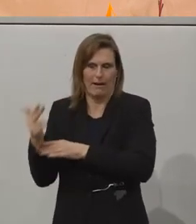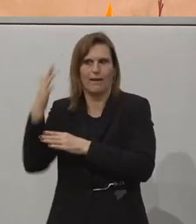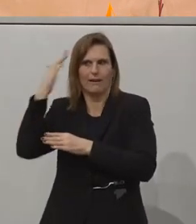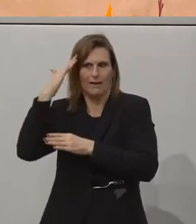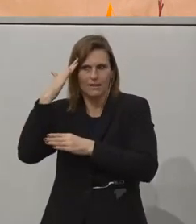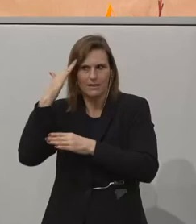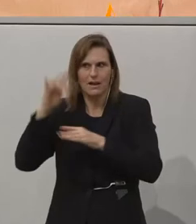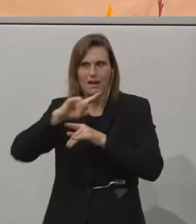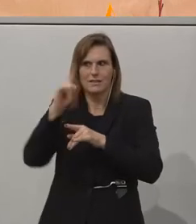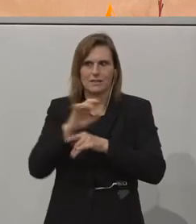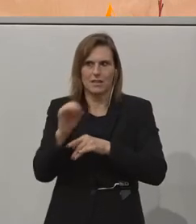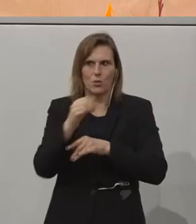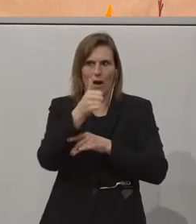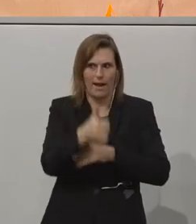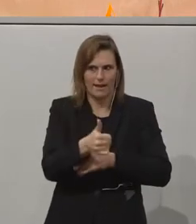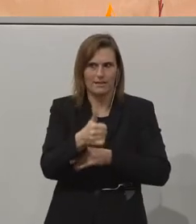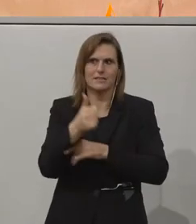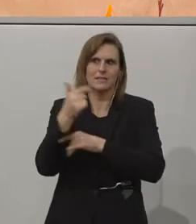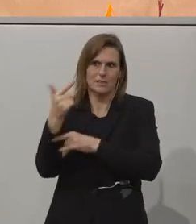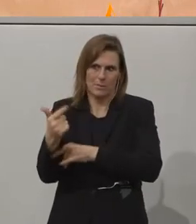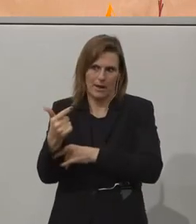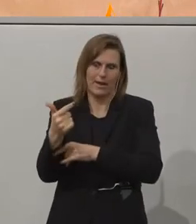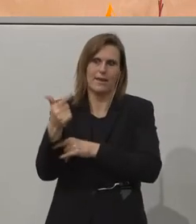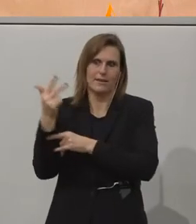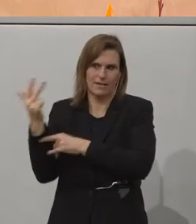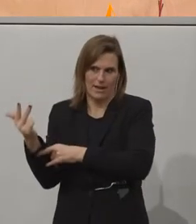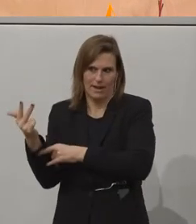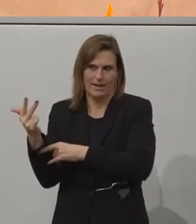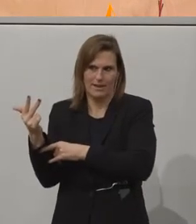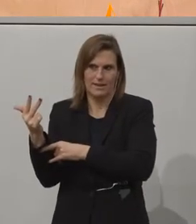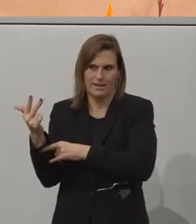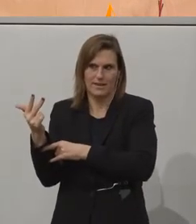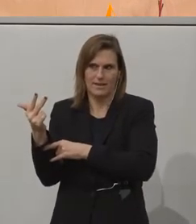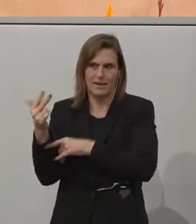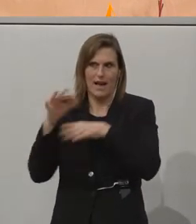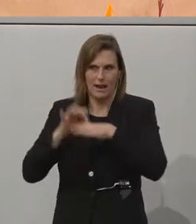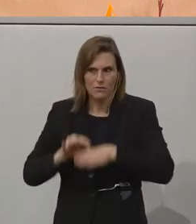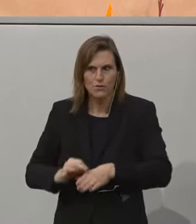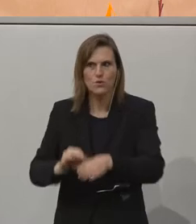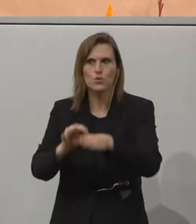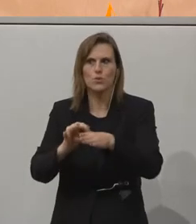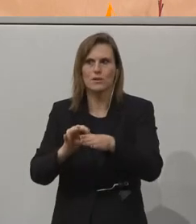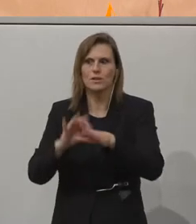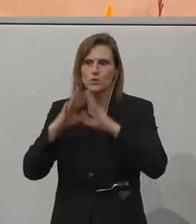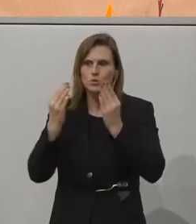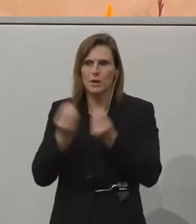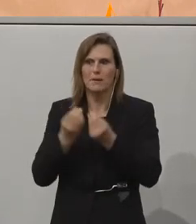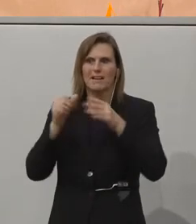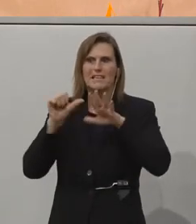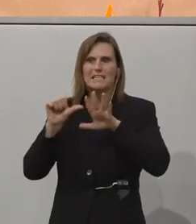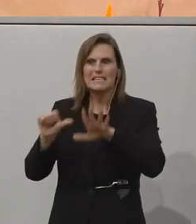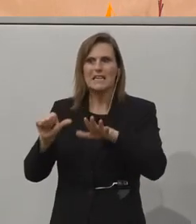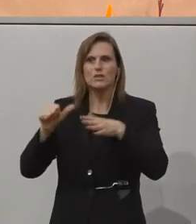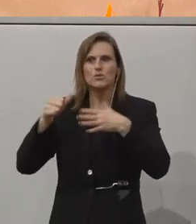Wir haben Zero-Project-1, Zero-Project-2, Zero-Project-3 eingeführt, wo wir 86 Stunden